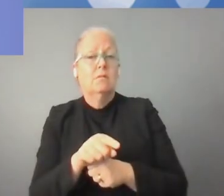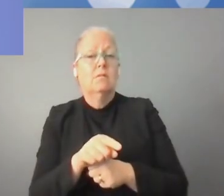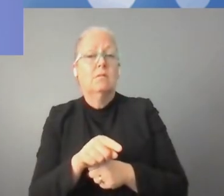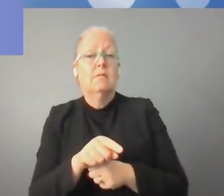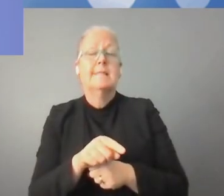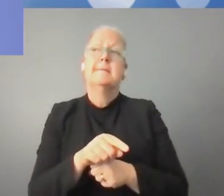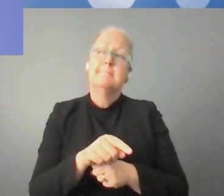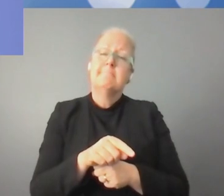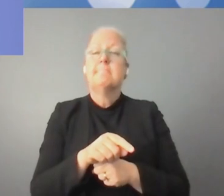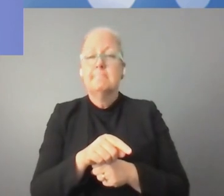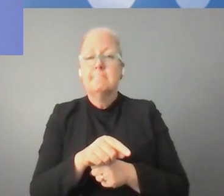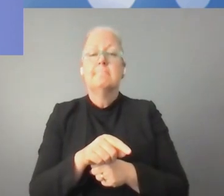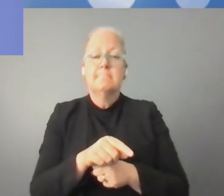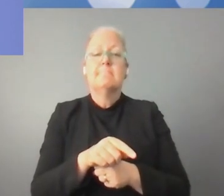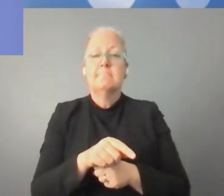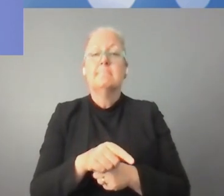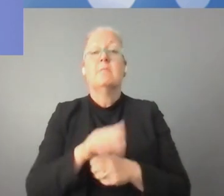الواسع.